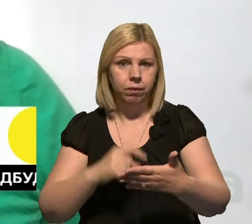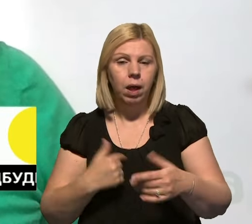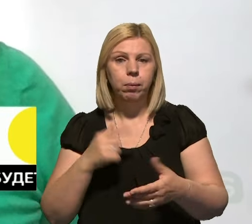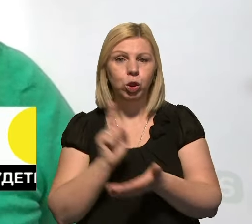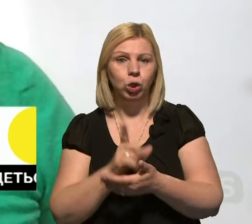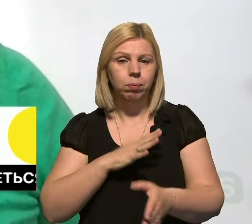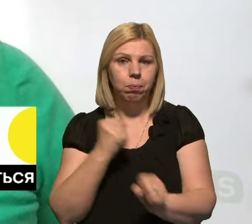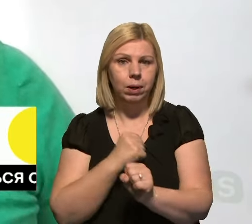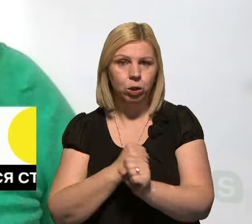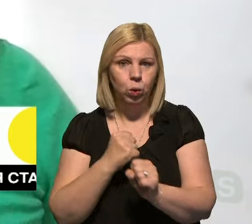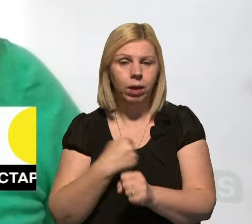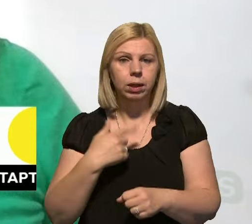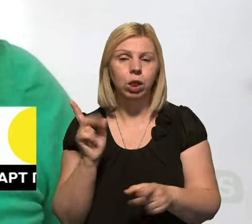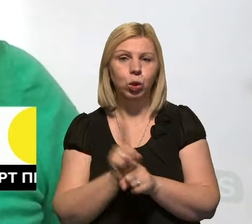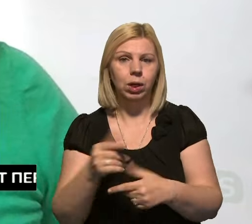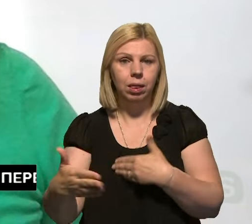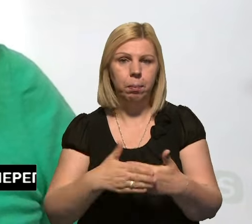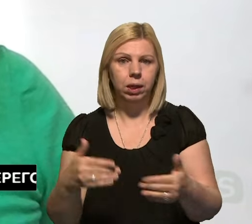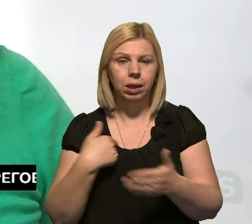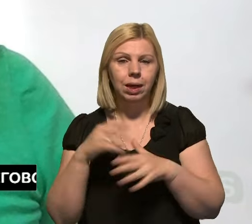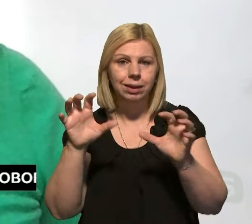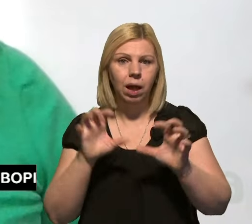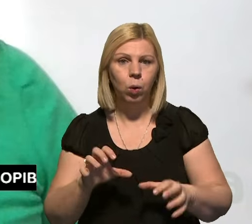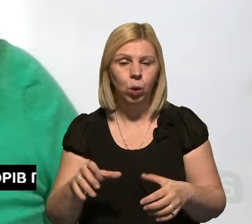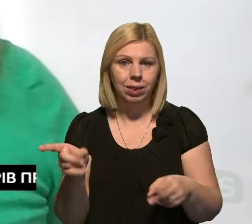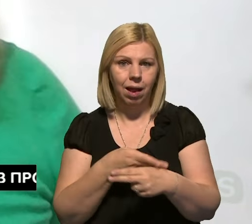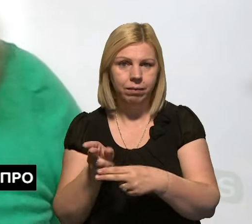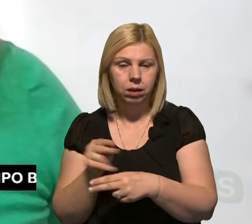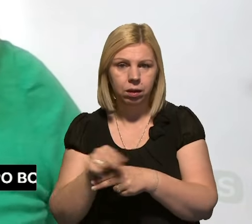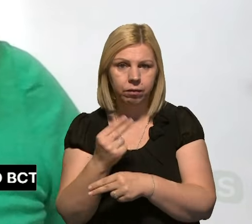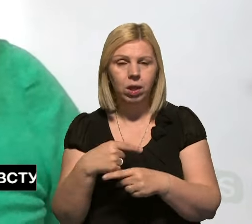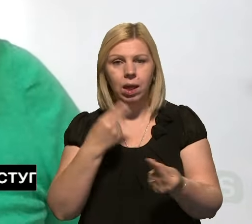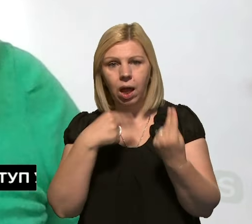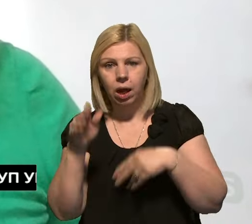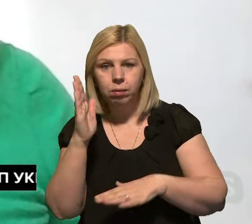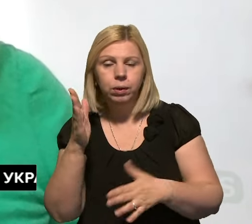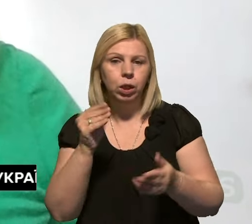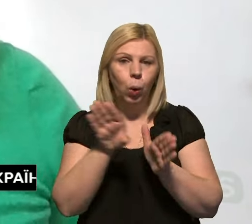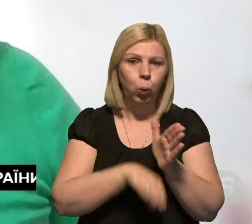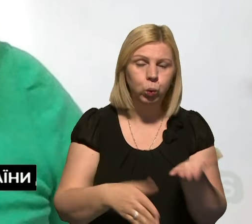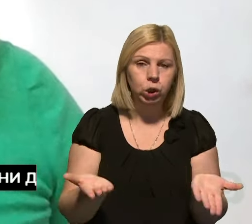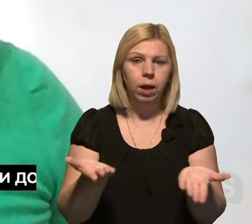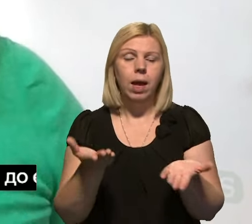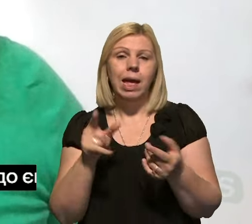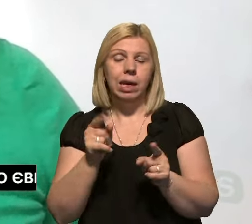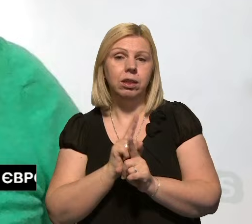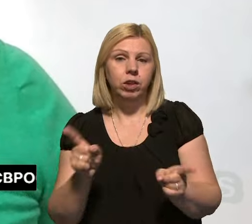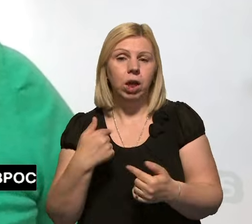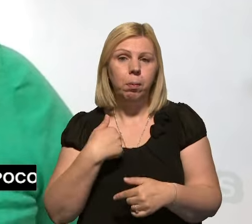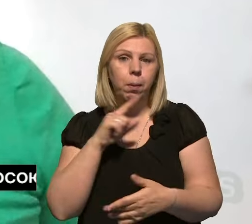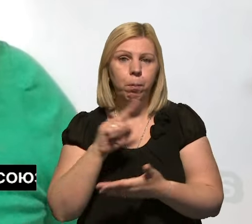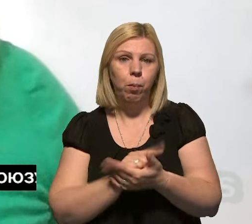ми маємо працювати, де ми маємо наближати наше законодавство, десь в нас кращий прогрес, десь гірший прогрес. І, звичайно, що ми